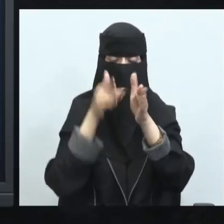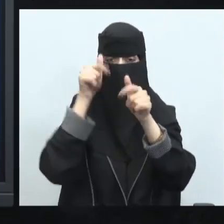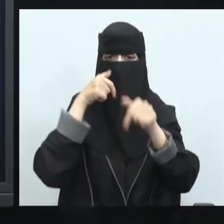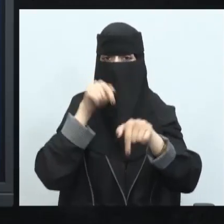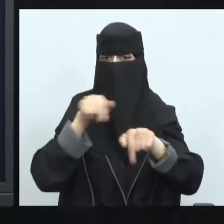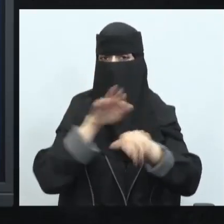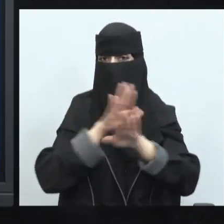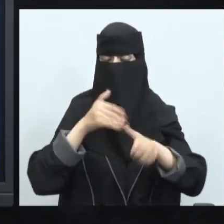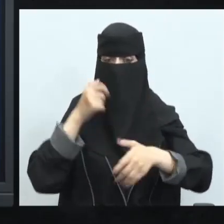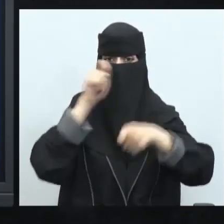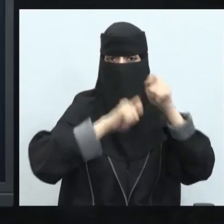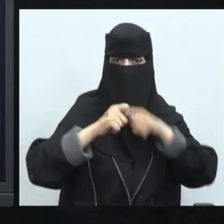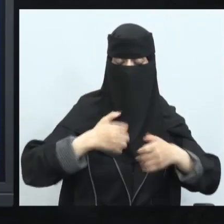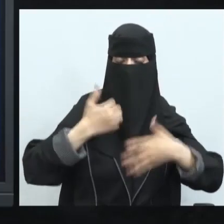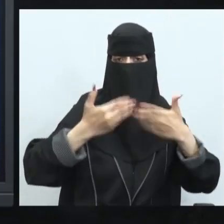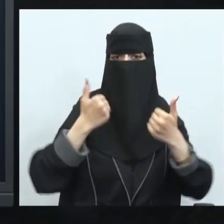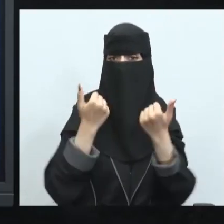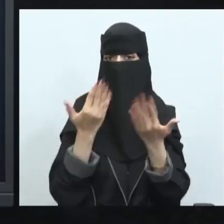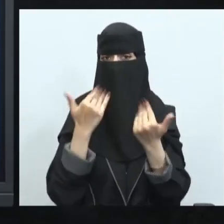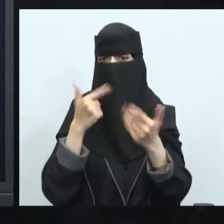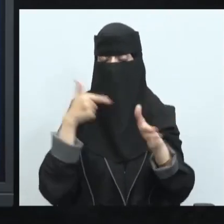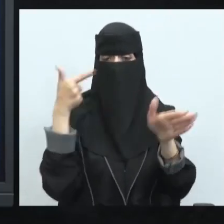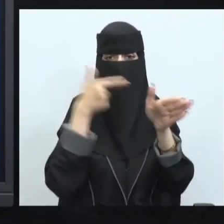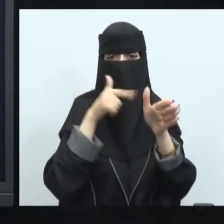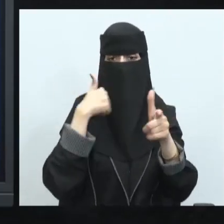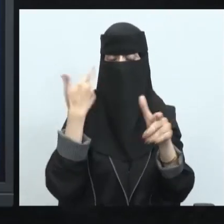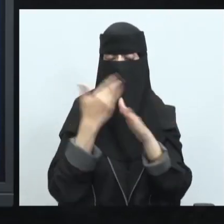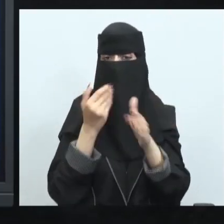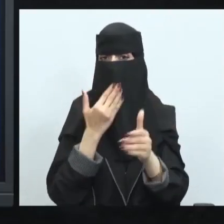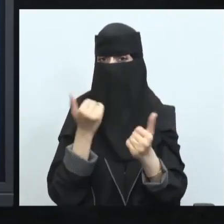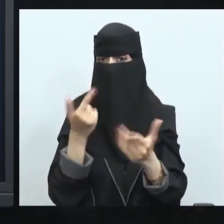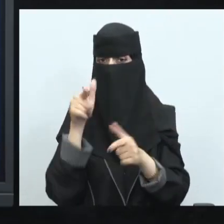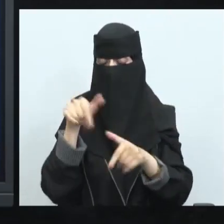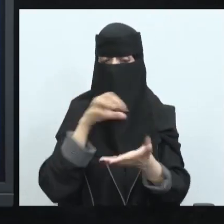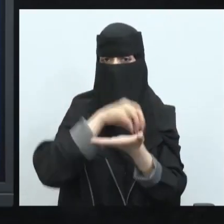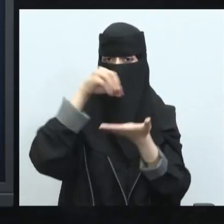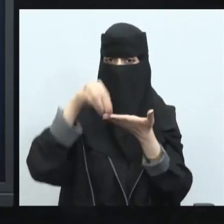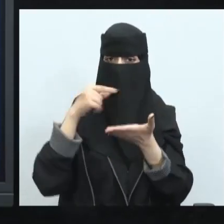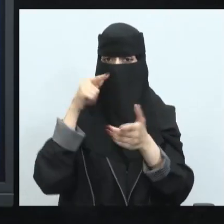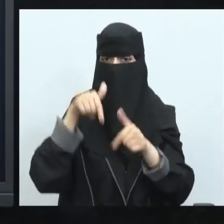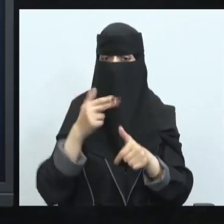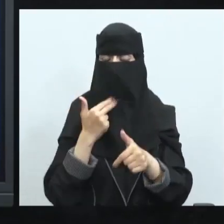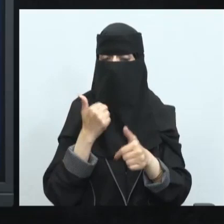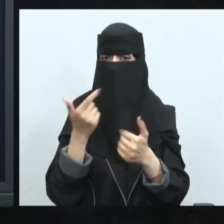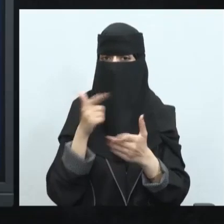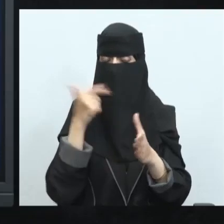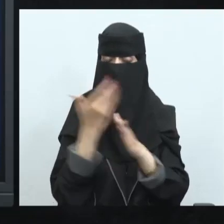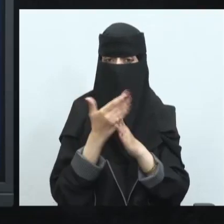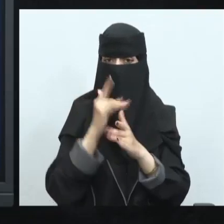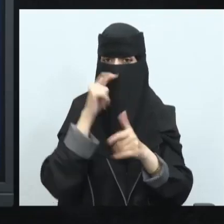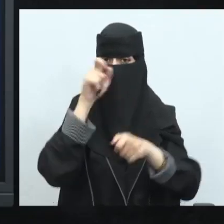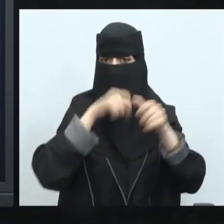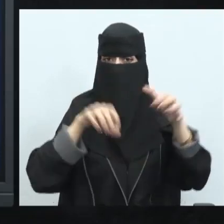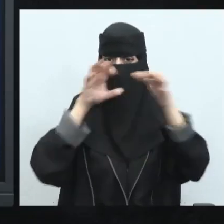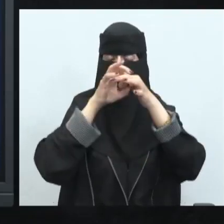استخدم قد أو يكون بشكل نظيف أو تسمى أيضا هي وسيلة نقل قد يكون نظيفة وأيضا فيما